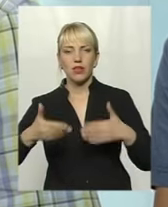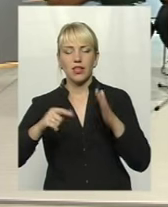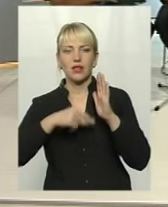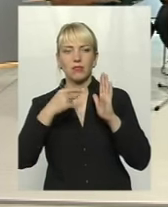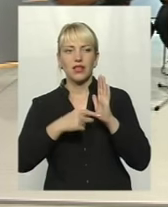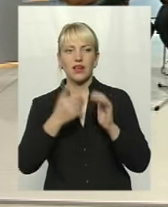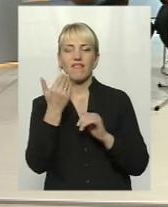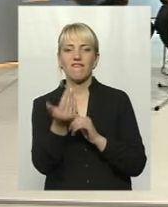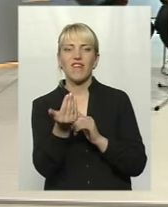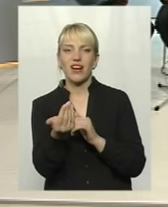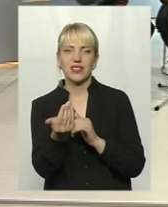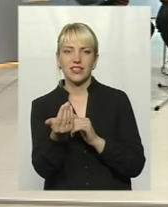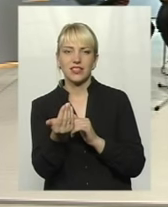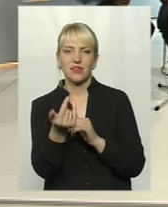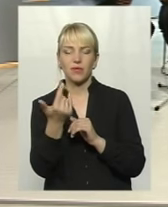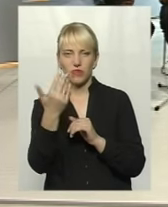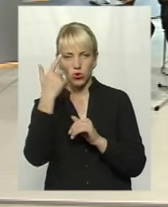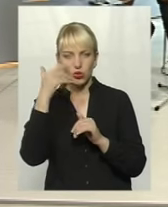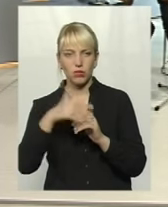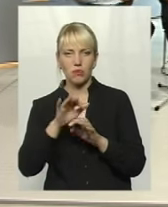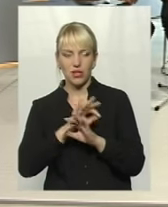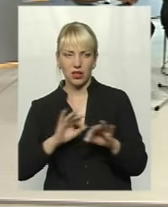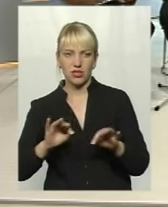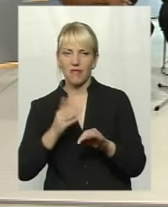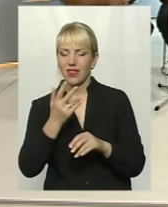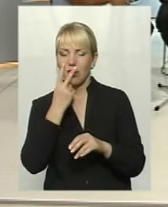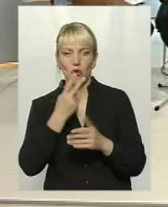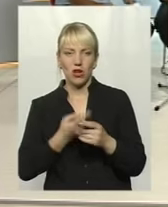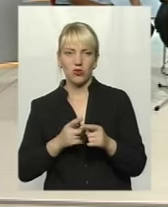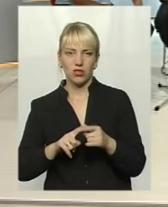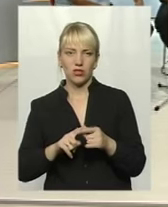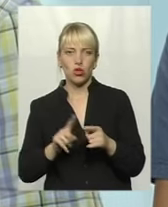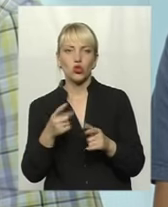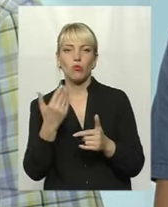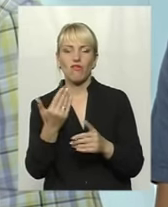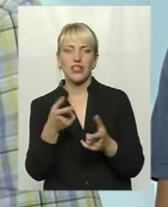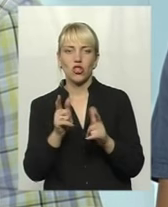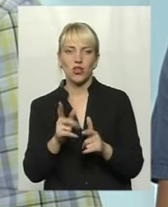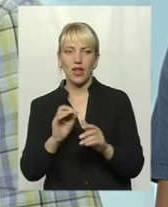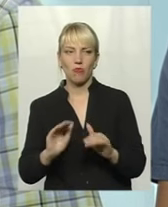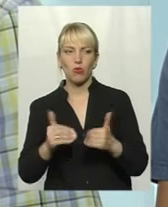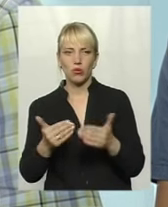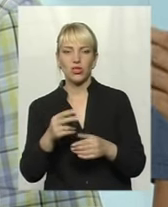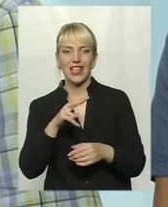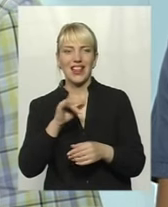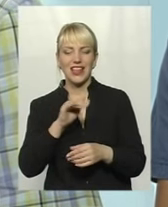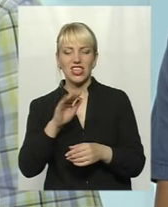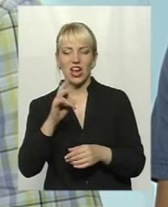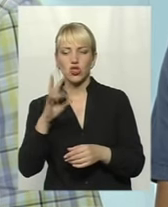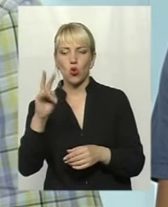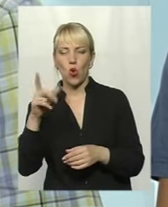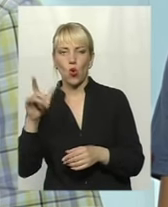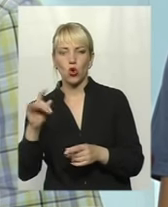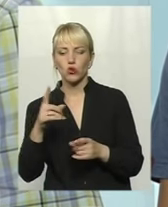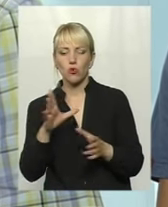вас? Ви розумієте, що прекрасно. Ви не показуєте це. Чому ви согласилися на пропозицію Лужанського? А чому ви не